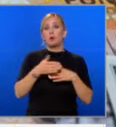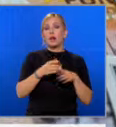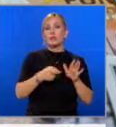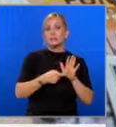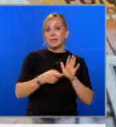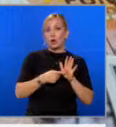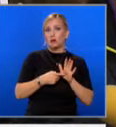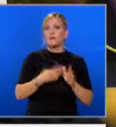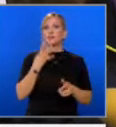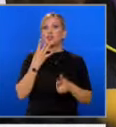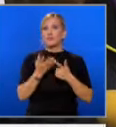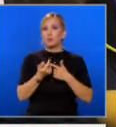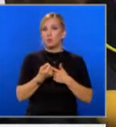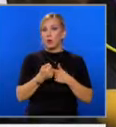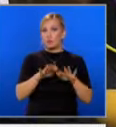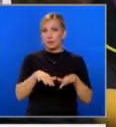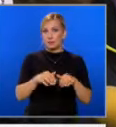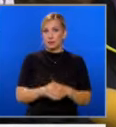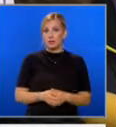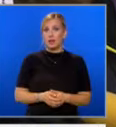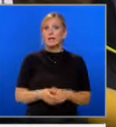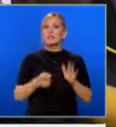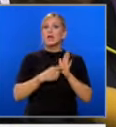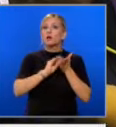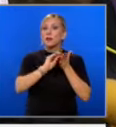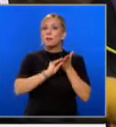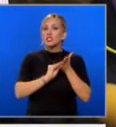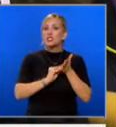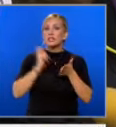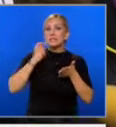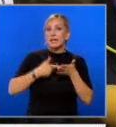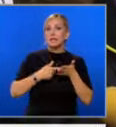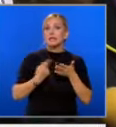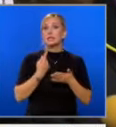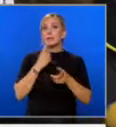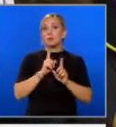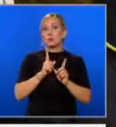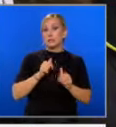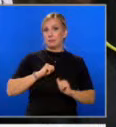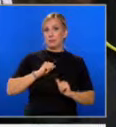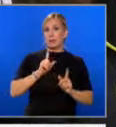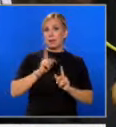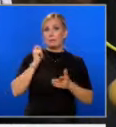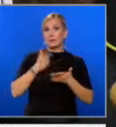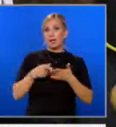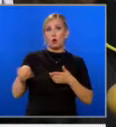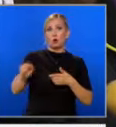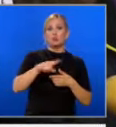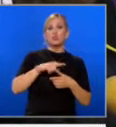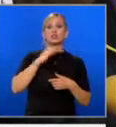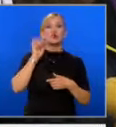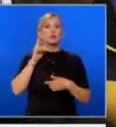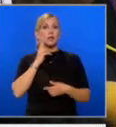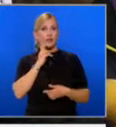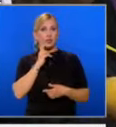четвърти пореден парламент. Законът предвижда санкции, само единствено случай, че не бъде спазан. Тоест няма санкции за тези, които ще бъдат чужди агенти.